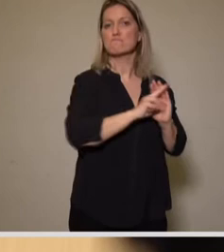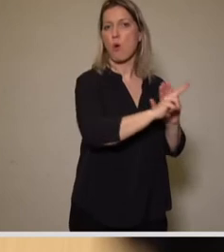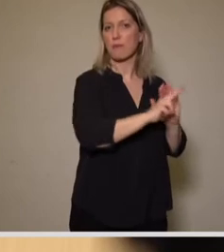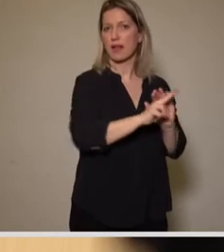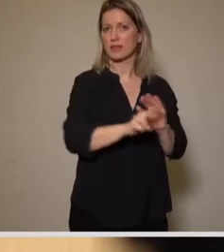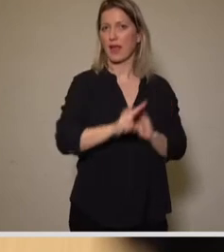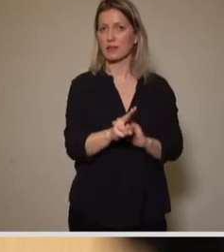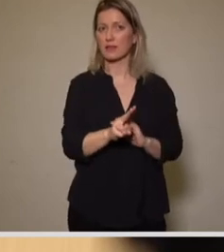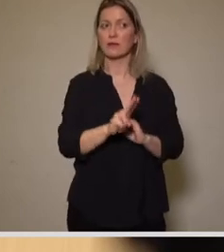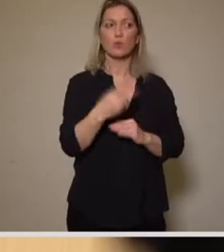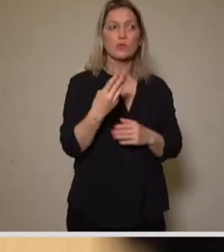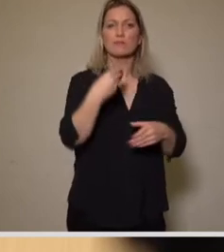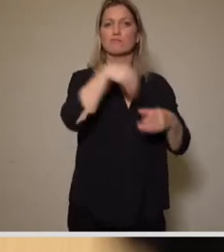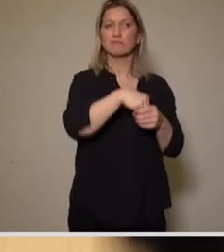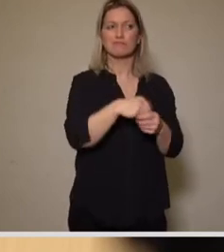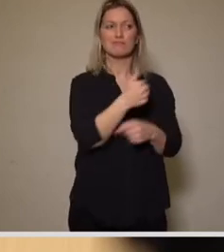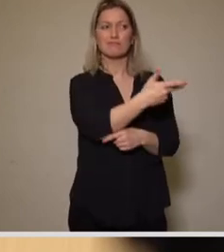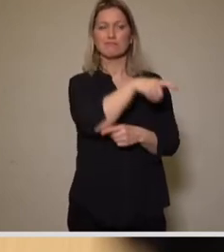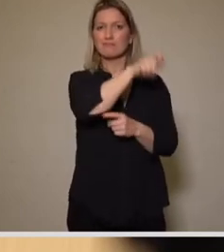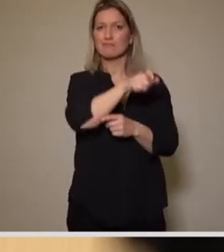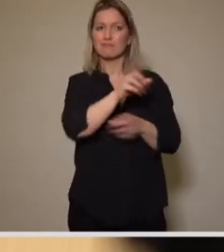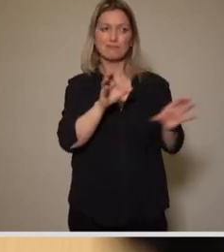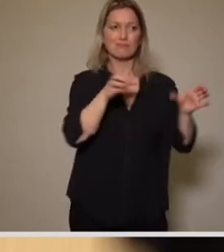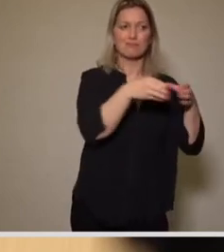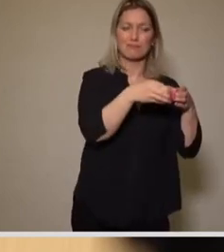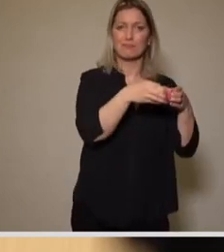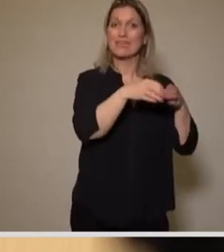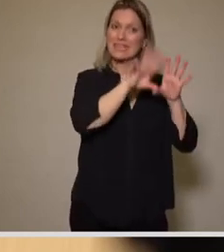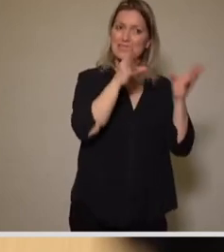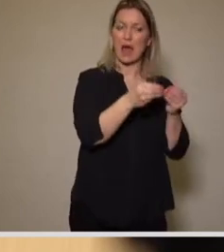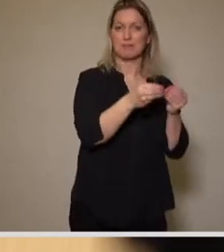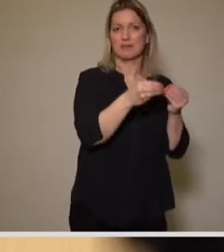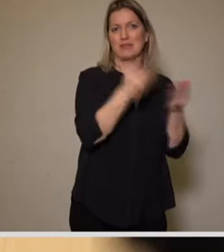Zusammenkunft von Menschen, von Personen insgesamt.